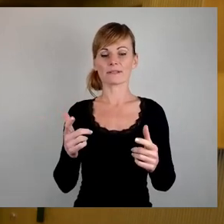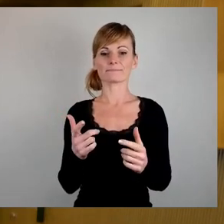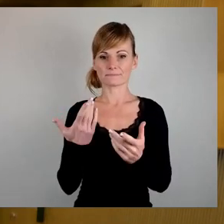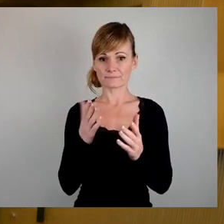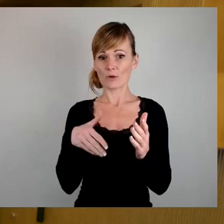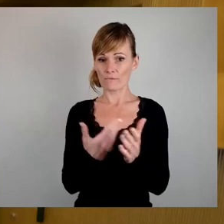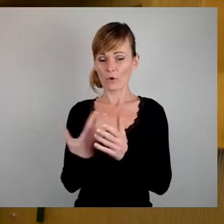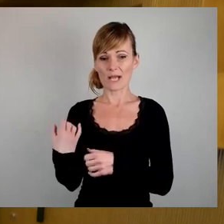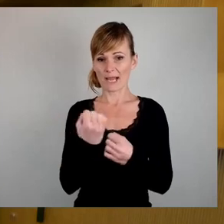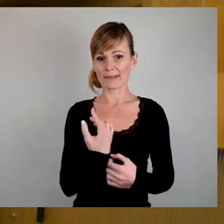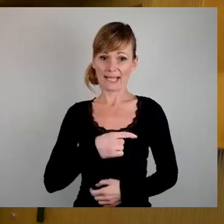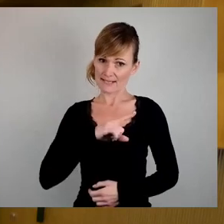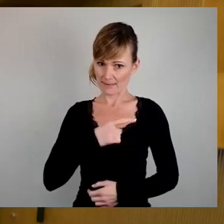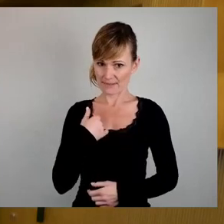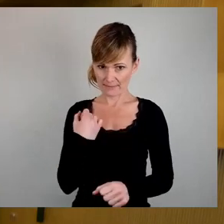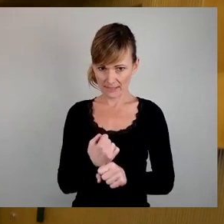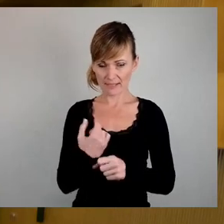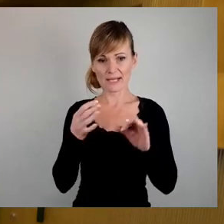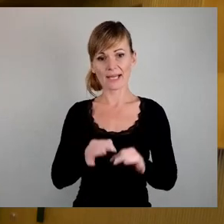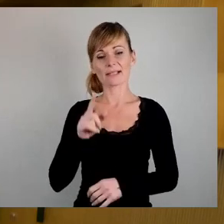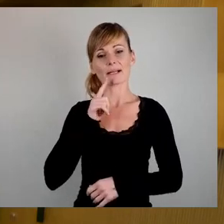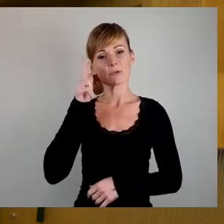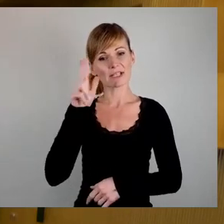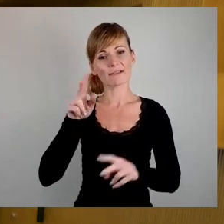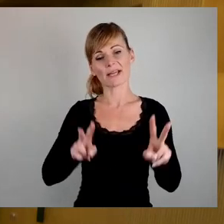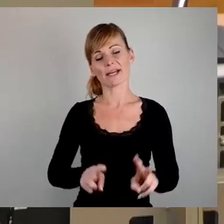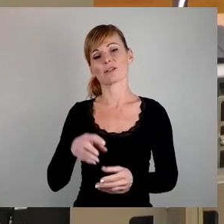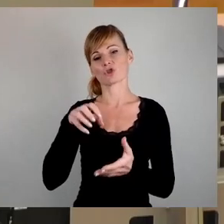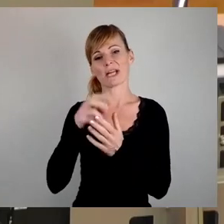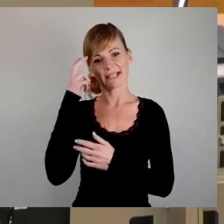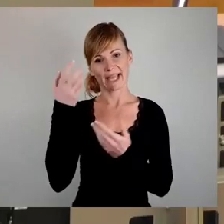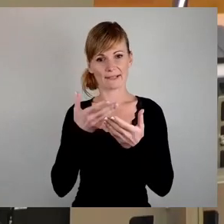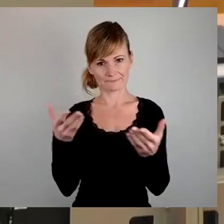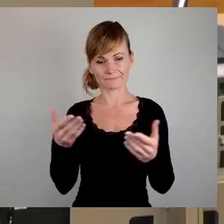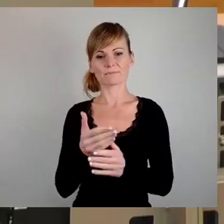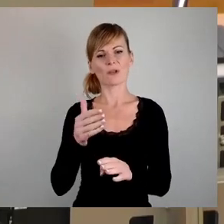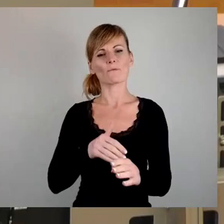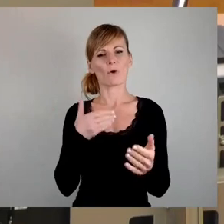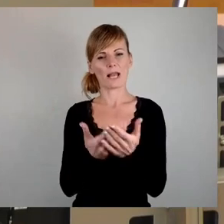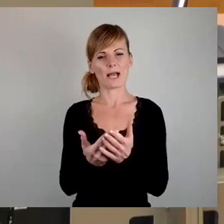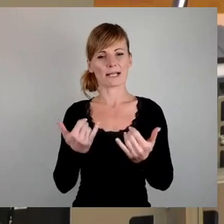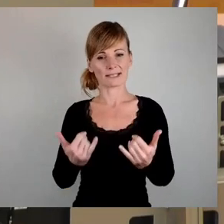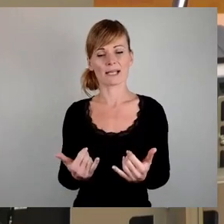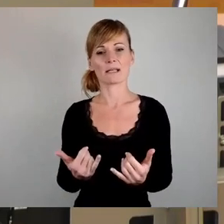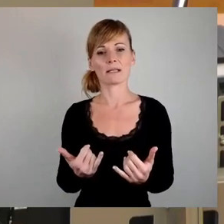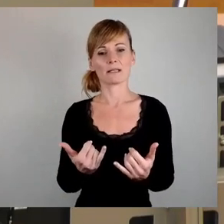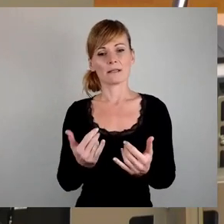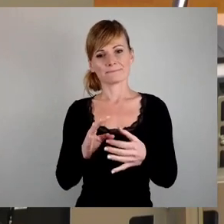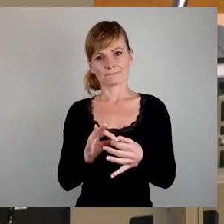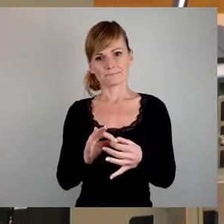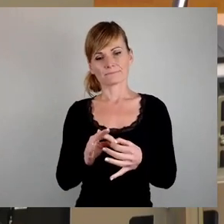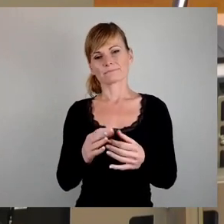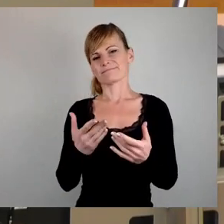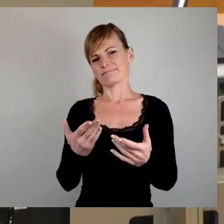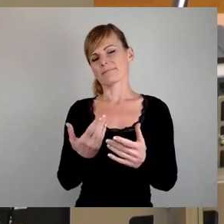Sehr geehrte Damen und Herren, verehrte Stadträder und Stadträder, die Vorlage, die wir nun unter dem etwas sperrigen Namen